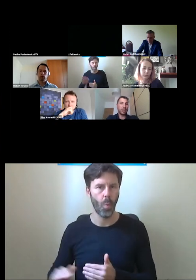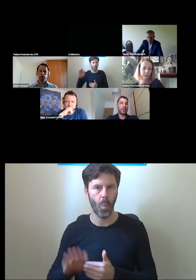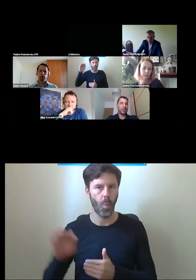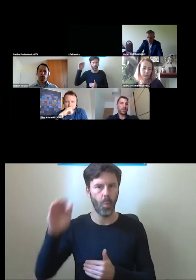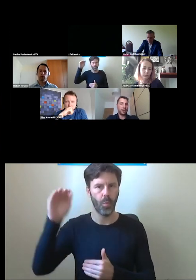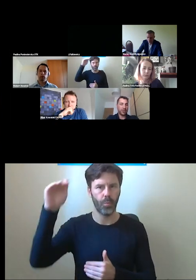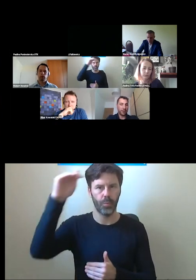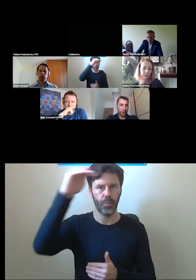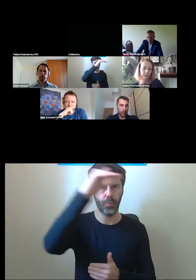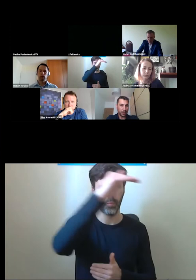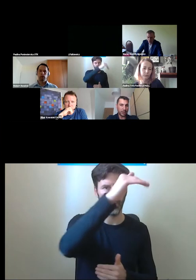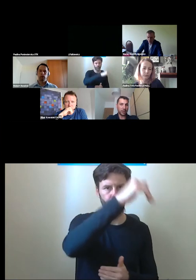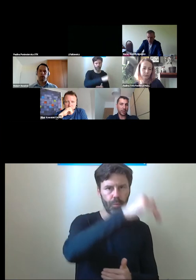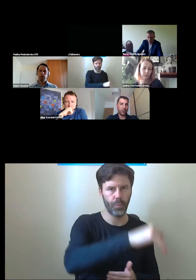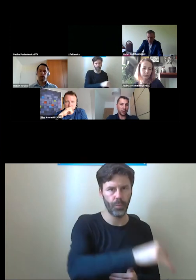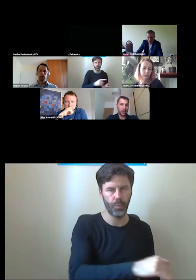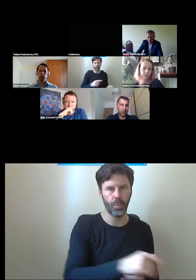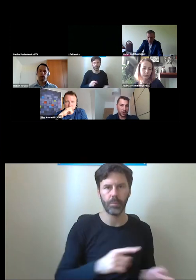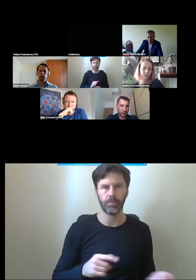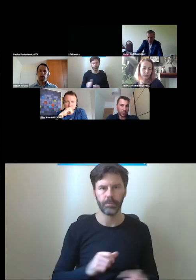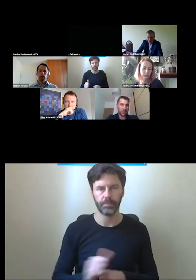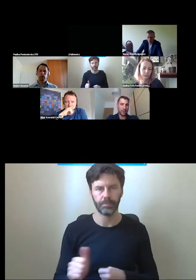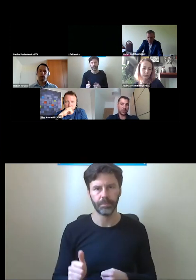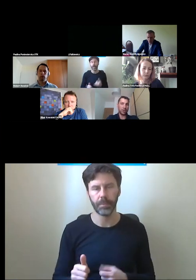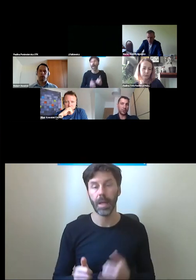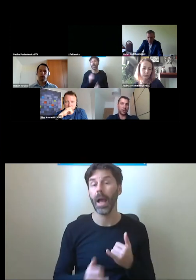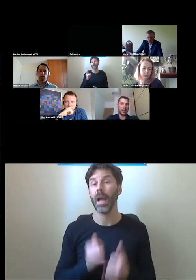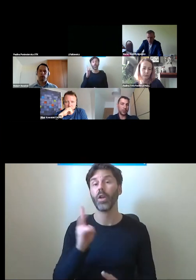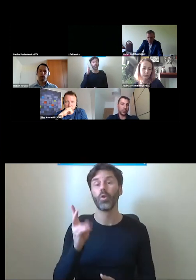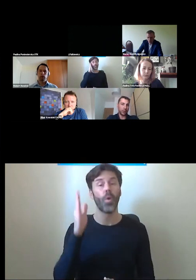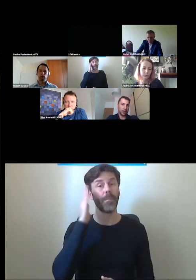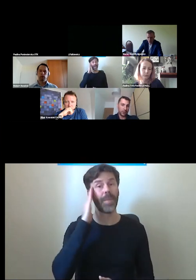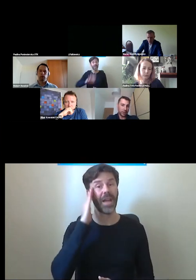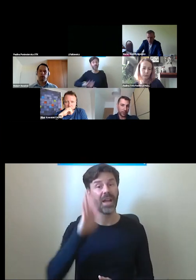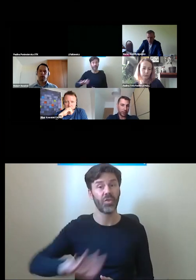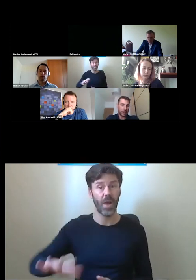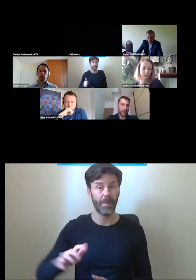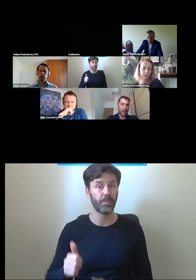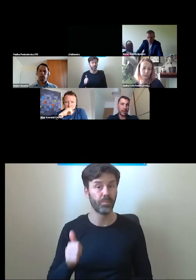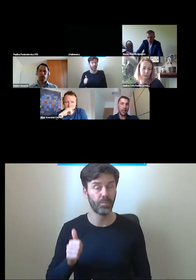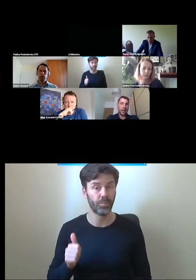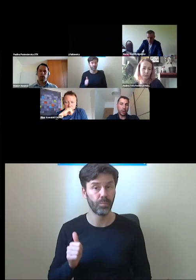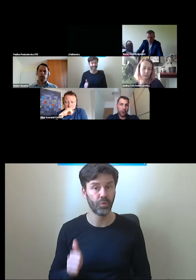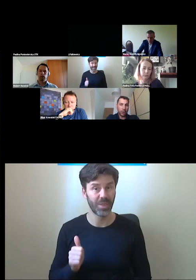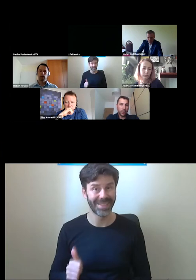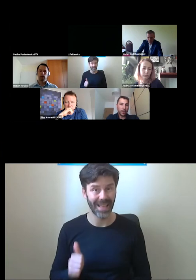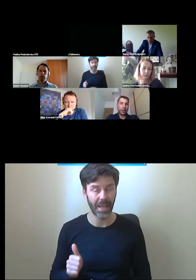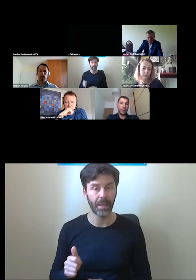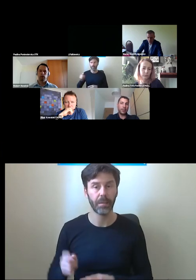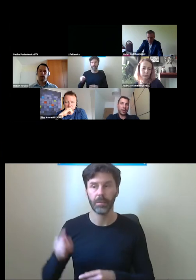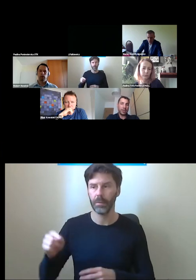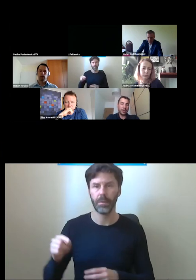Zdarzają się nawet dzieniegdzie przejścia w poziomy jezdni do tego. Natomiast jeśli ktoś mieszka w otoczeniu przystanku, do którego jest dojście po kładce, to